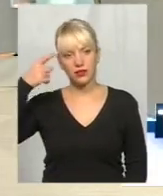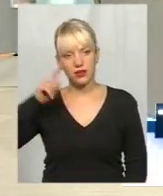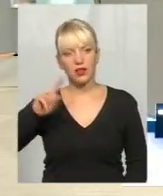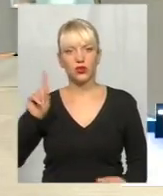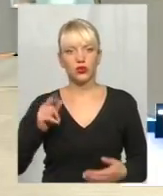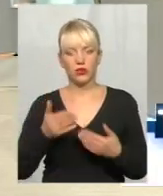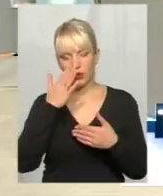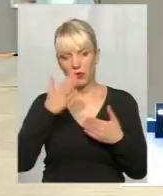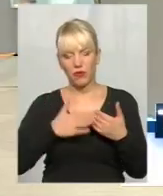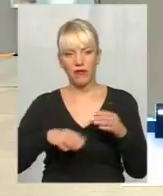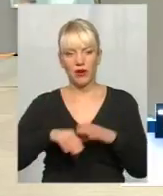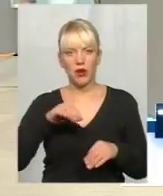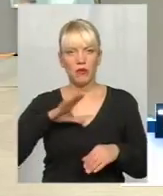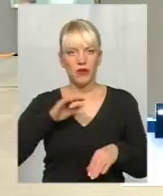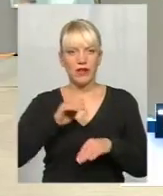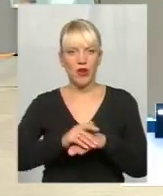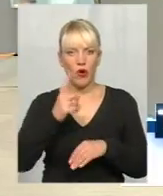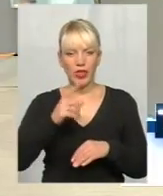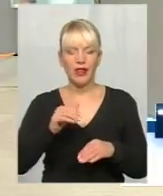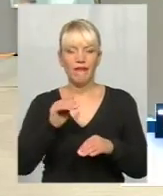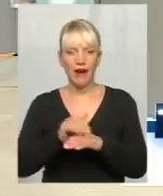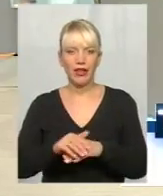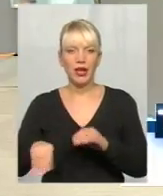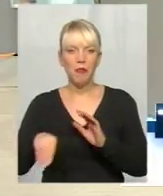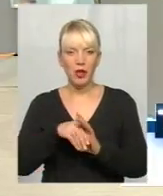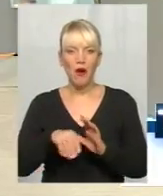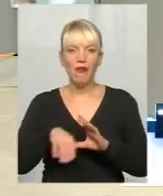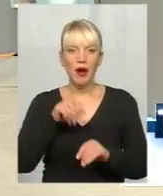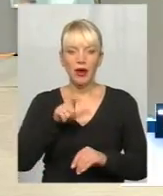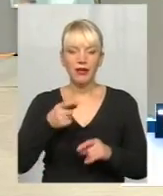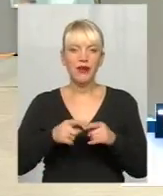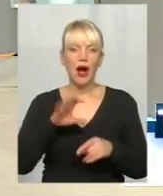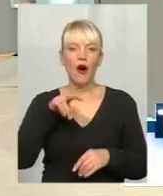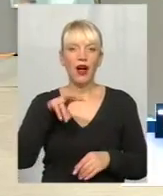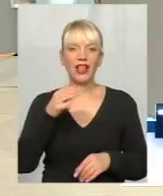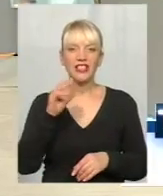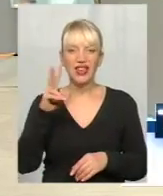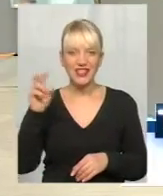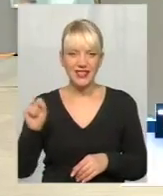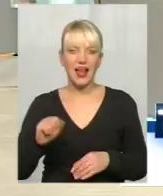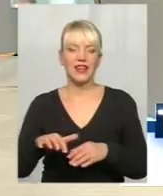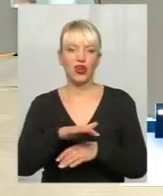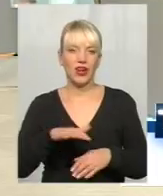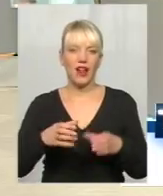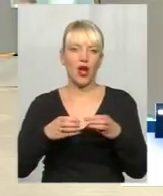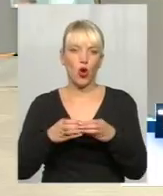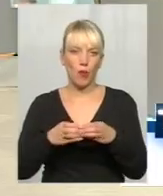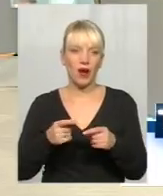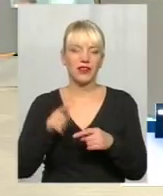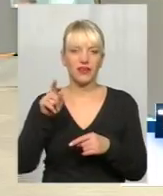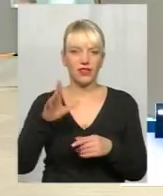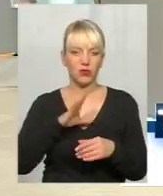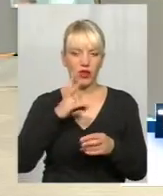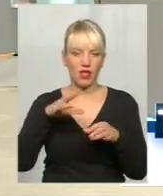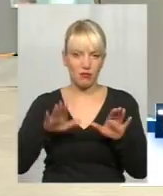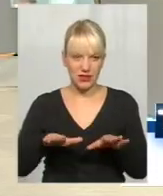напередодні виборів був зафіксований один факт підкупу виборців, і це сталося якраз в Волошинській, здається, територіальній громаді. Ви були там на